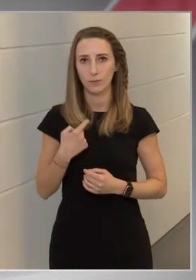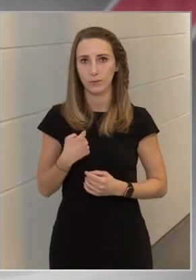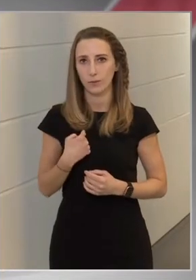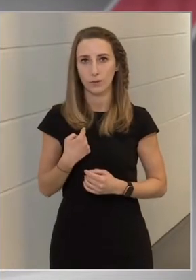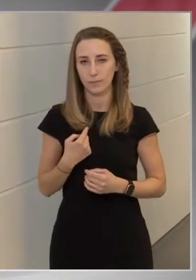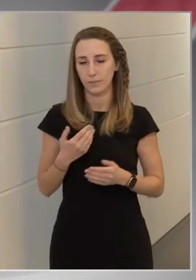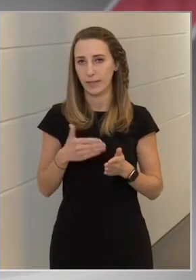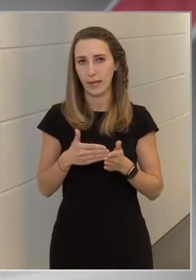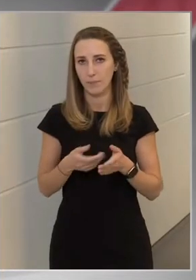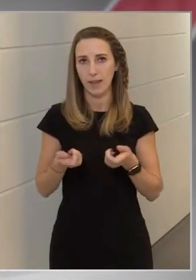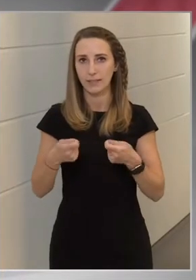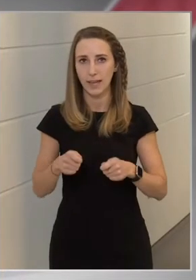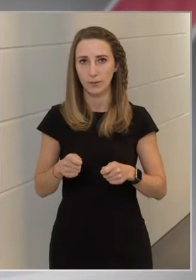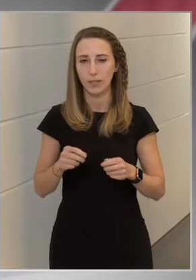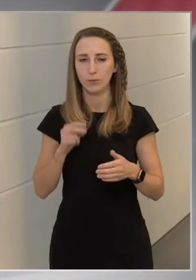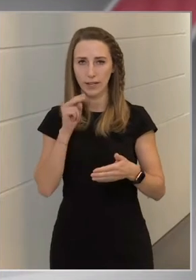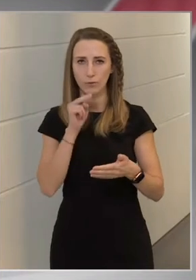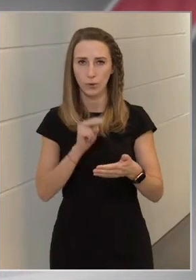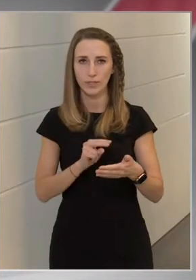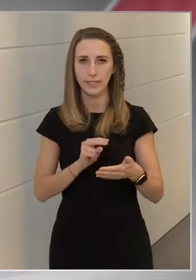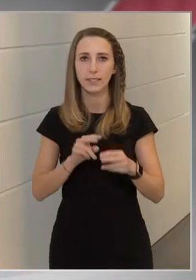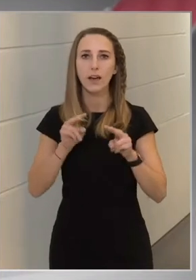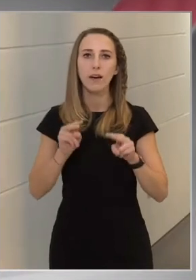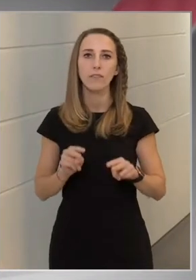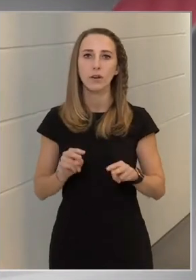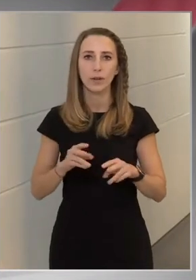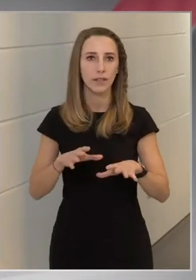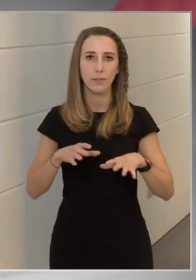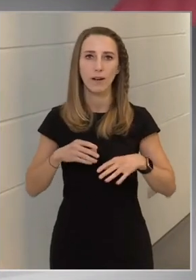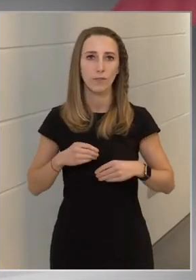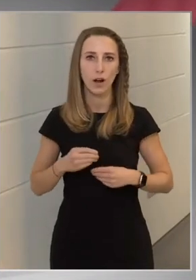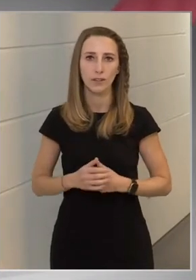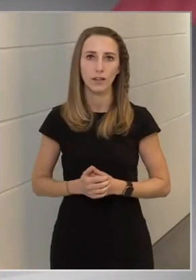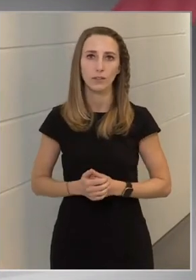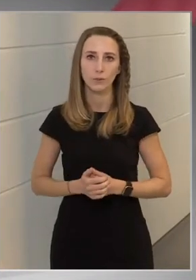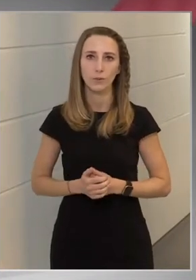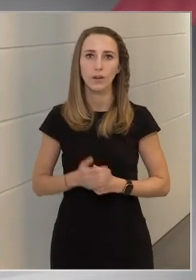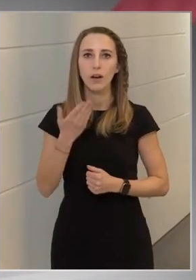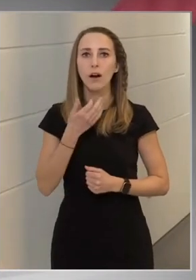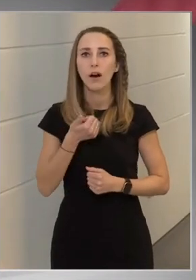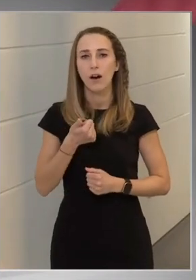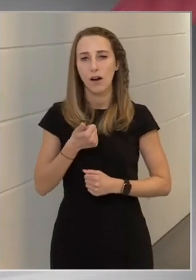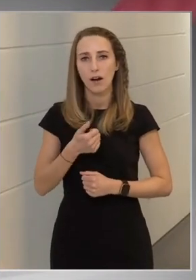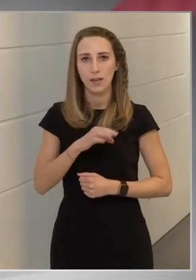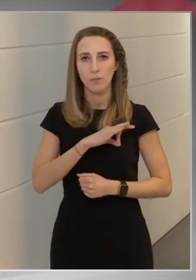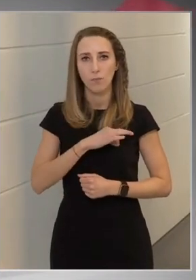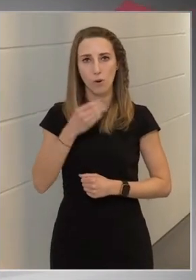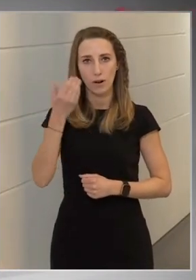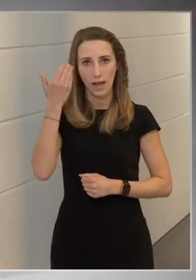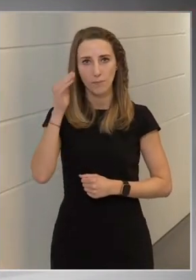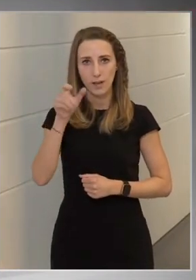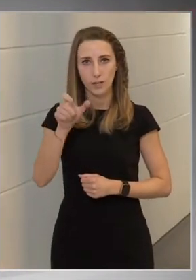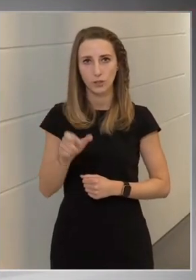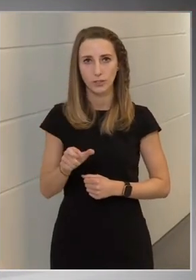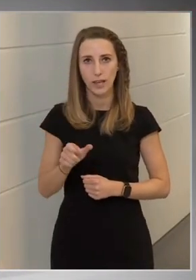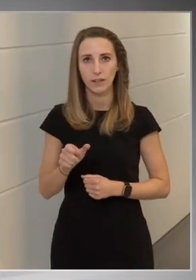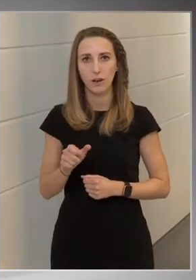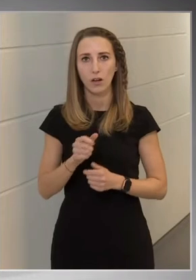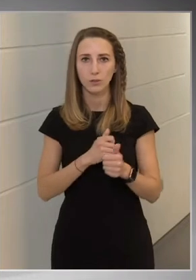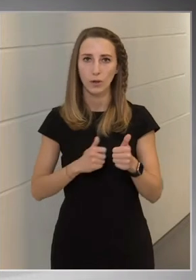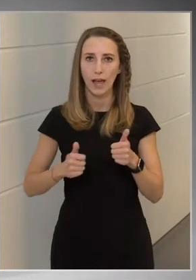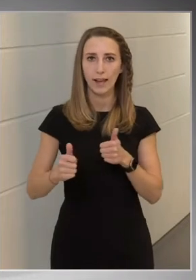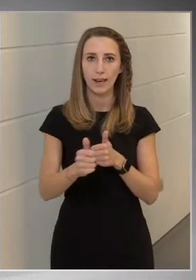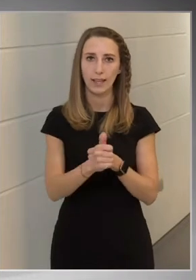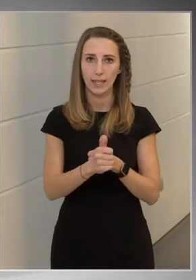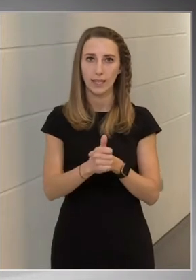még nem zárult le, de utána fogok nézni. Valóban az nem elfogadható, hogyha egy polgármester azok elé